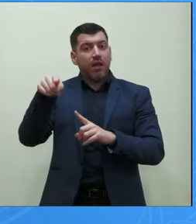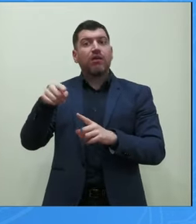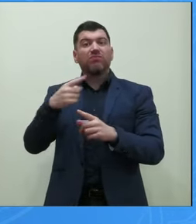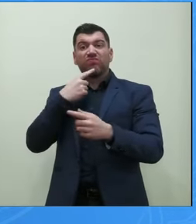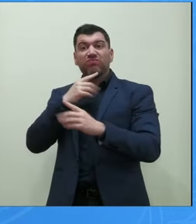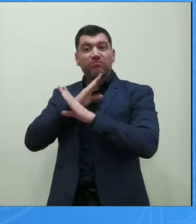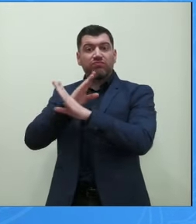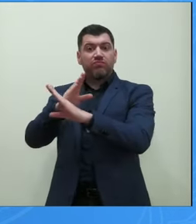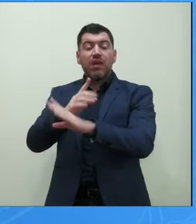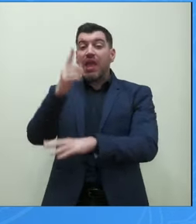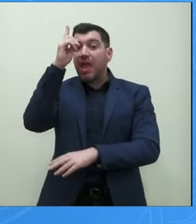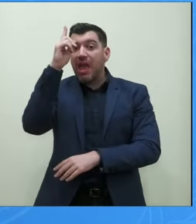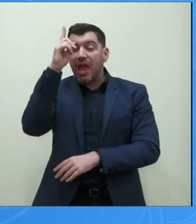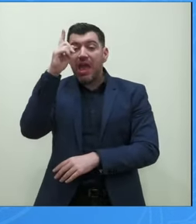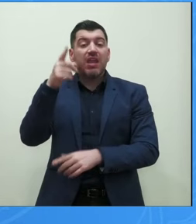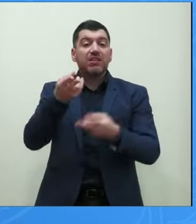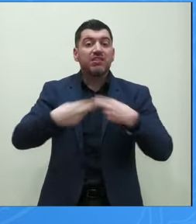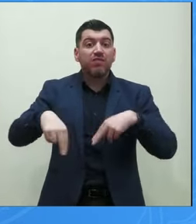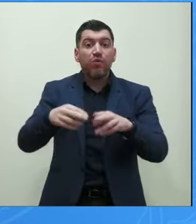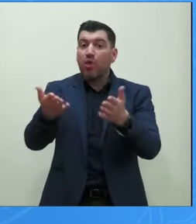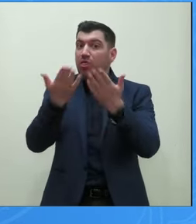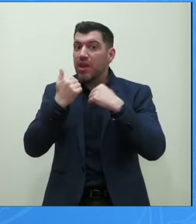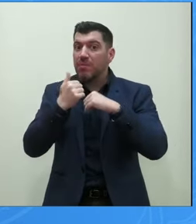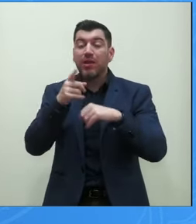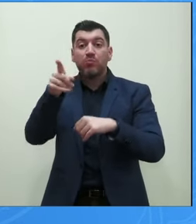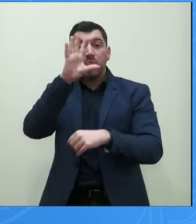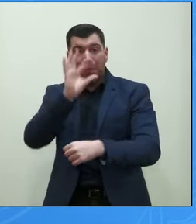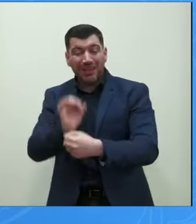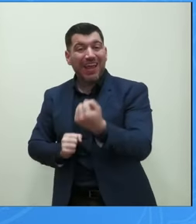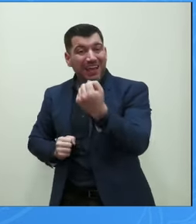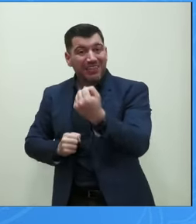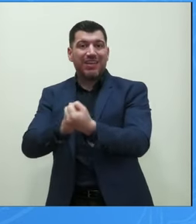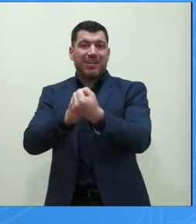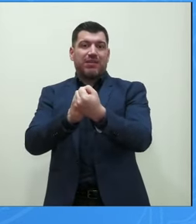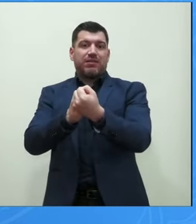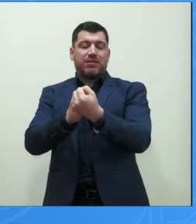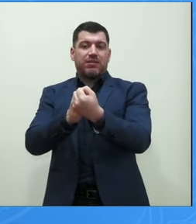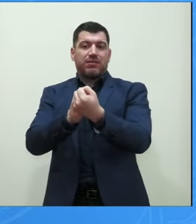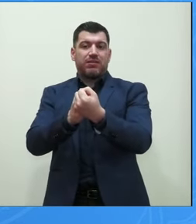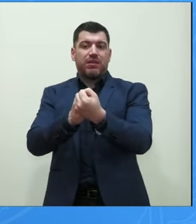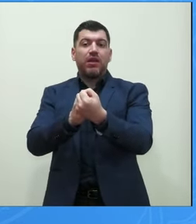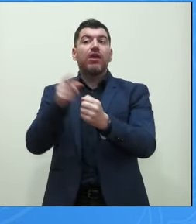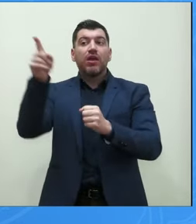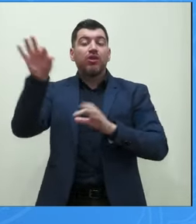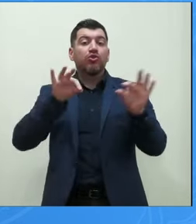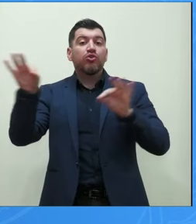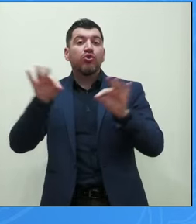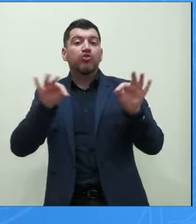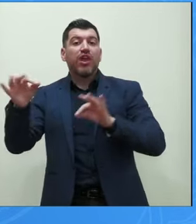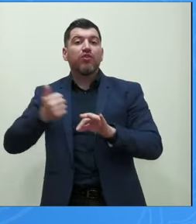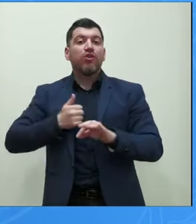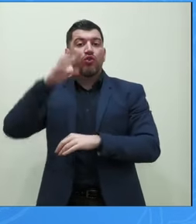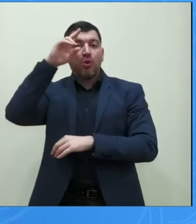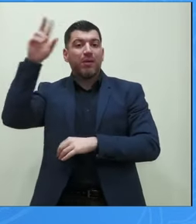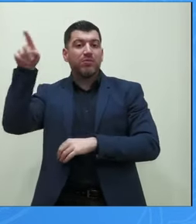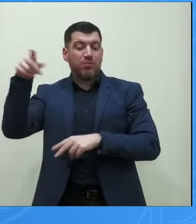ένα πριτανικό συμβούλιο το οποίο να στηρίζει ανοιχτά ανοιχτά τους σχεδιασμούς της κυβέρνησης είναι